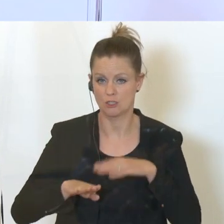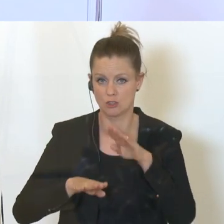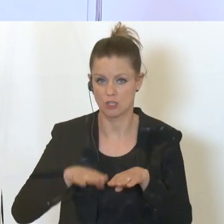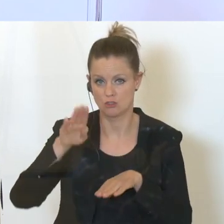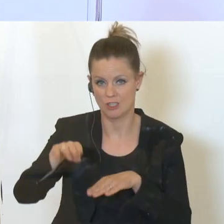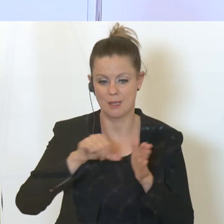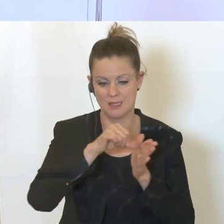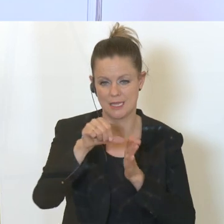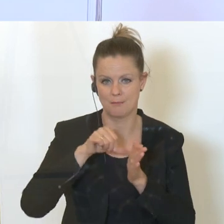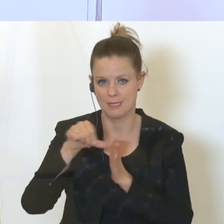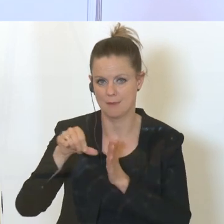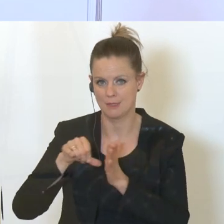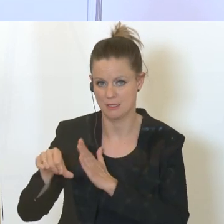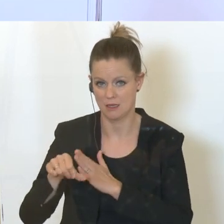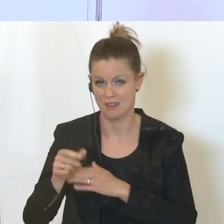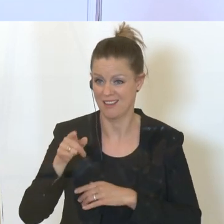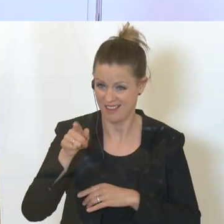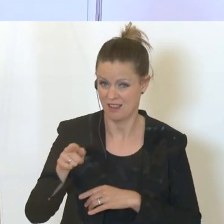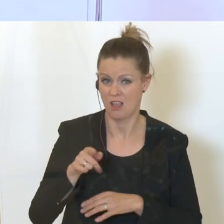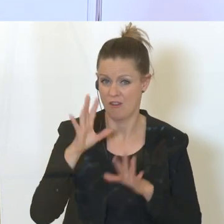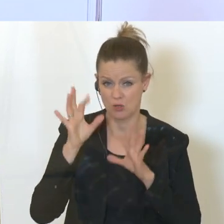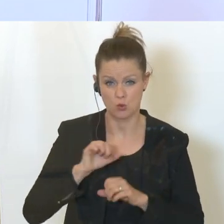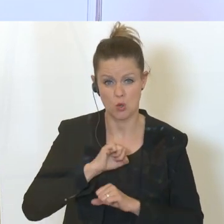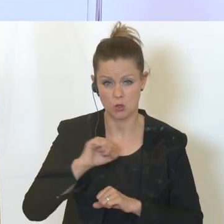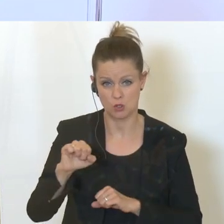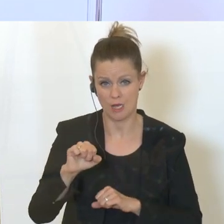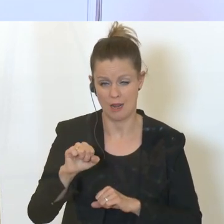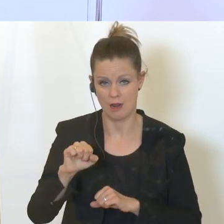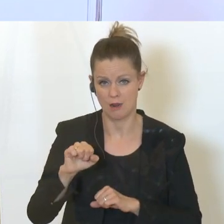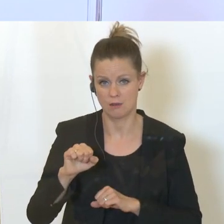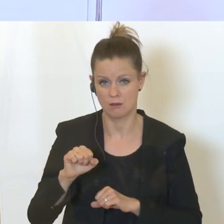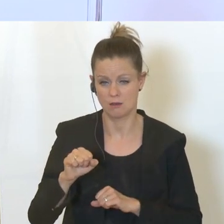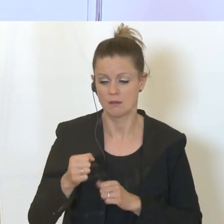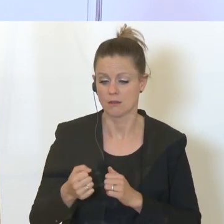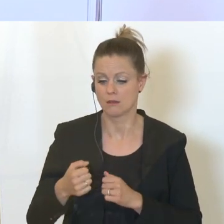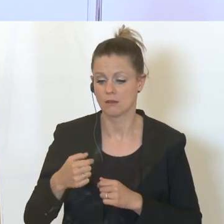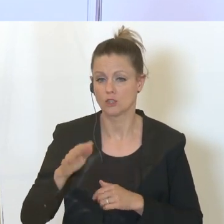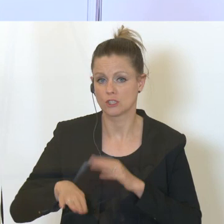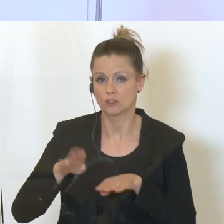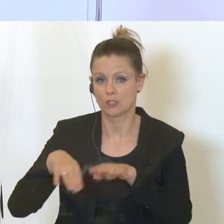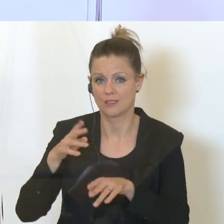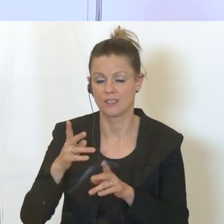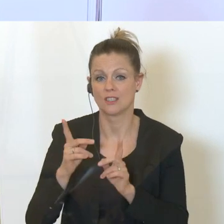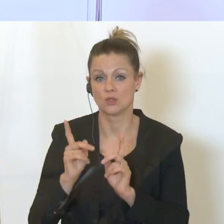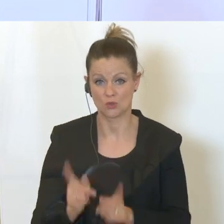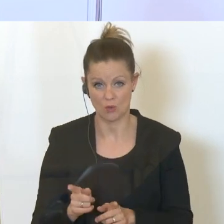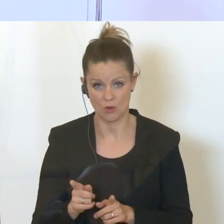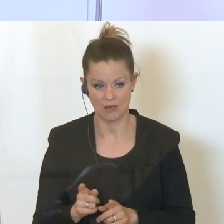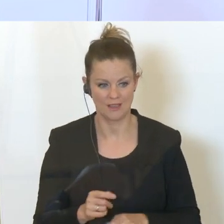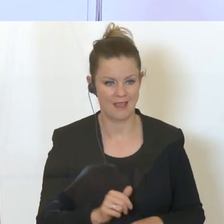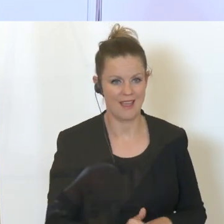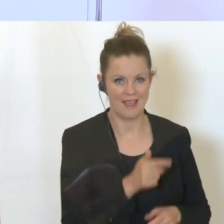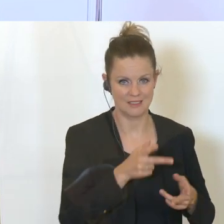wird. Also es wird hier ganz schnell versucht, jetzt auch in die nächsten Schritte zu kommen und auch aus dieser Phase 2. Aus der ersten waren es